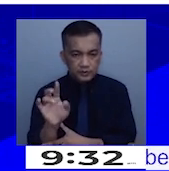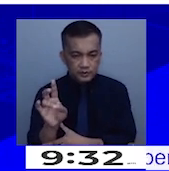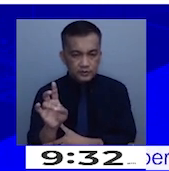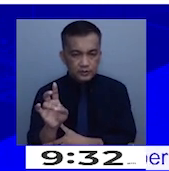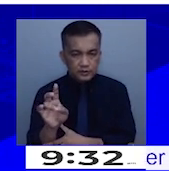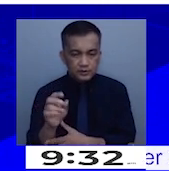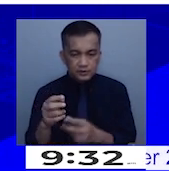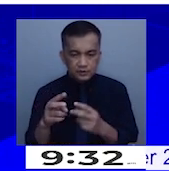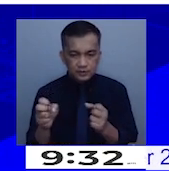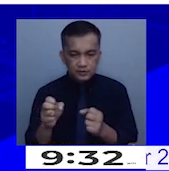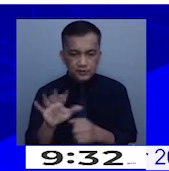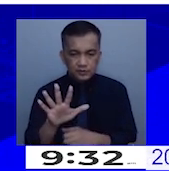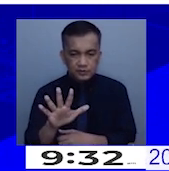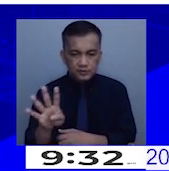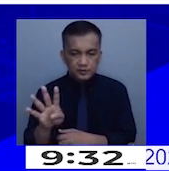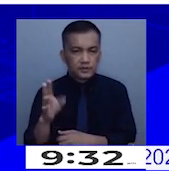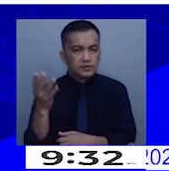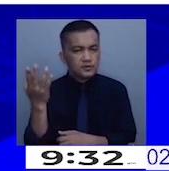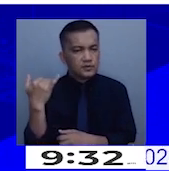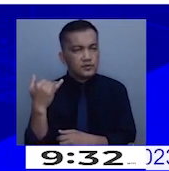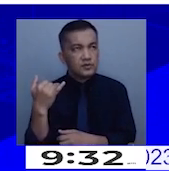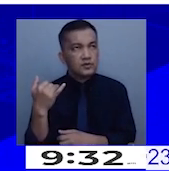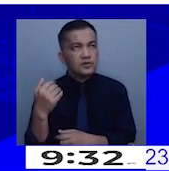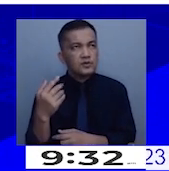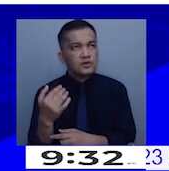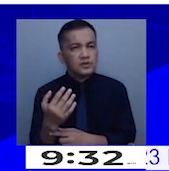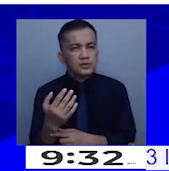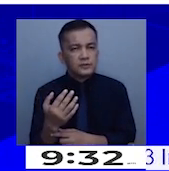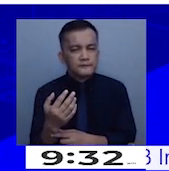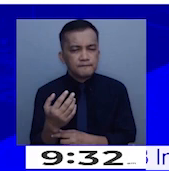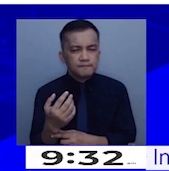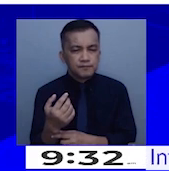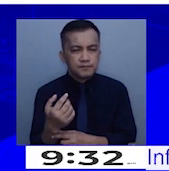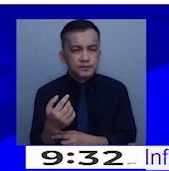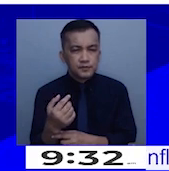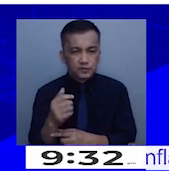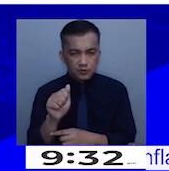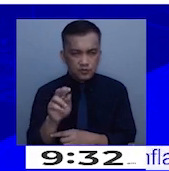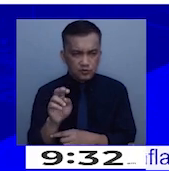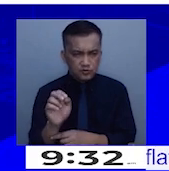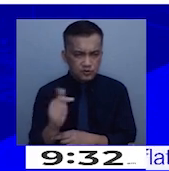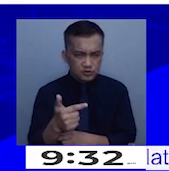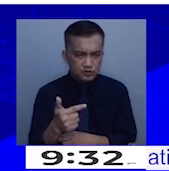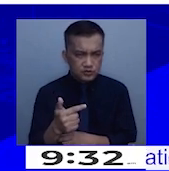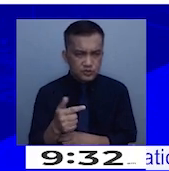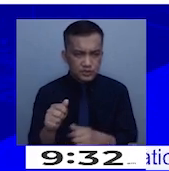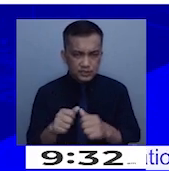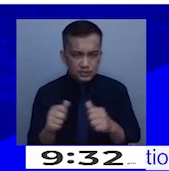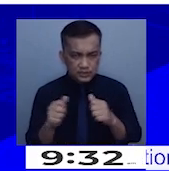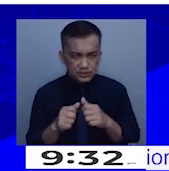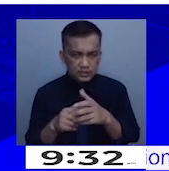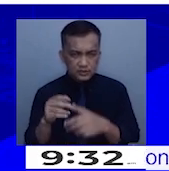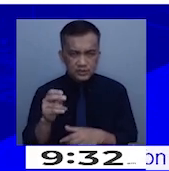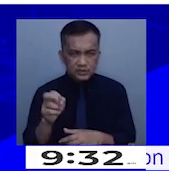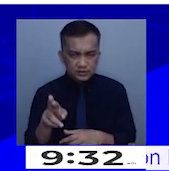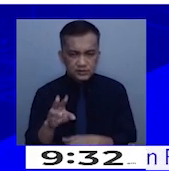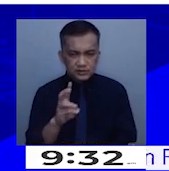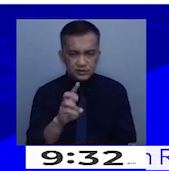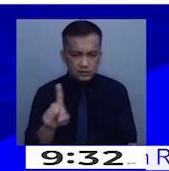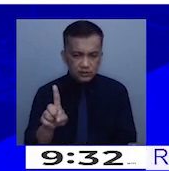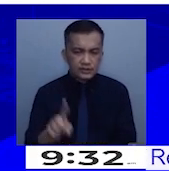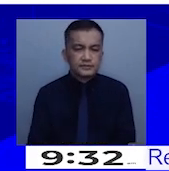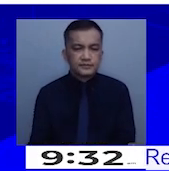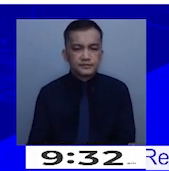54 noong August. At areas outside NCR, 61 pesos